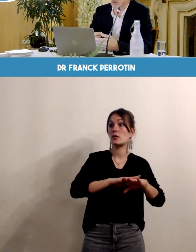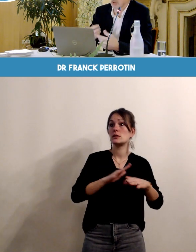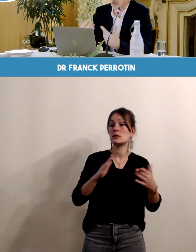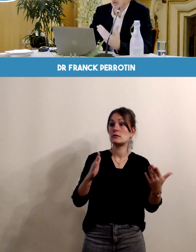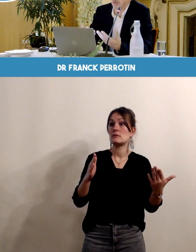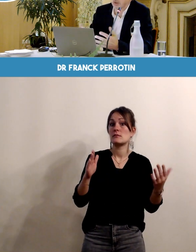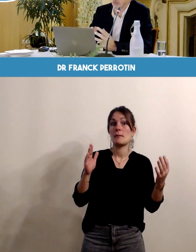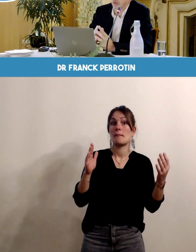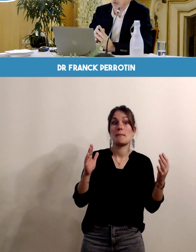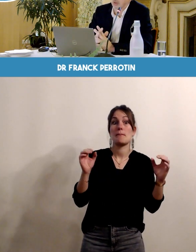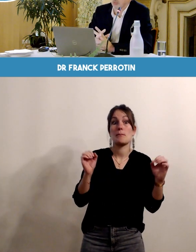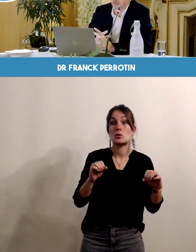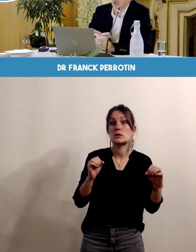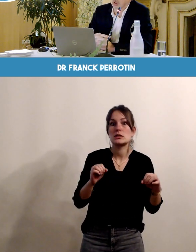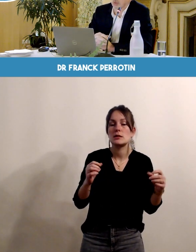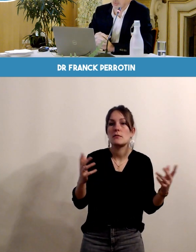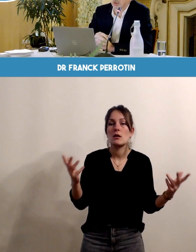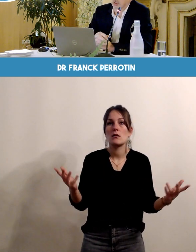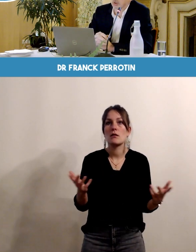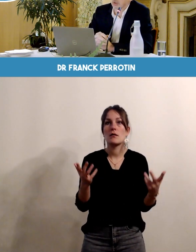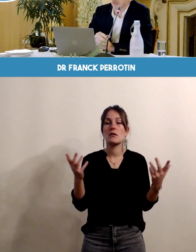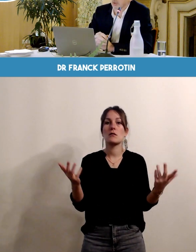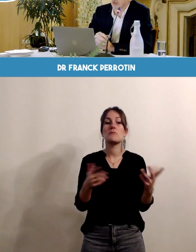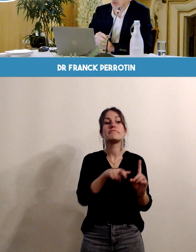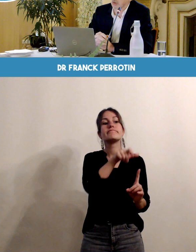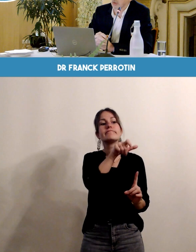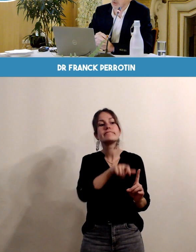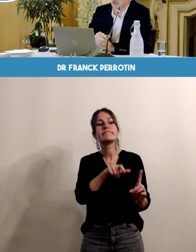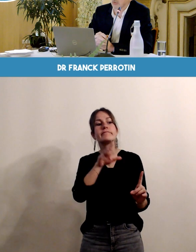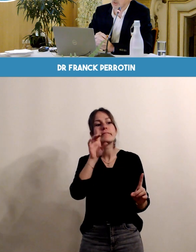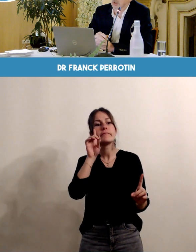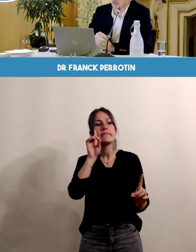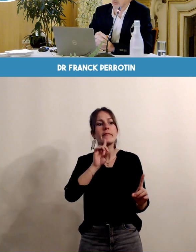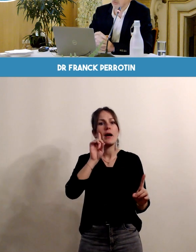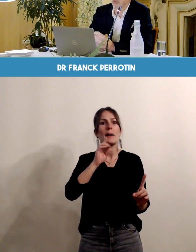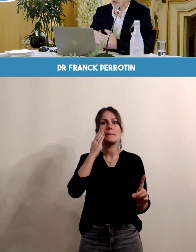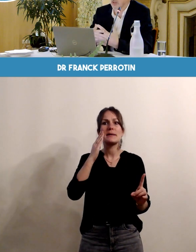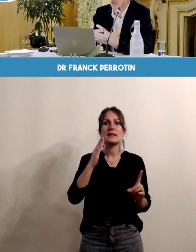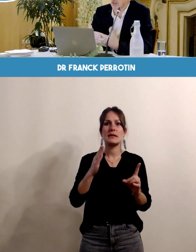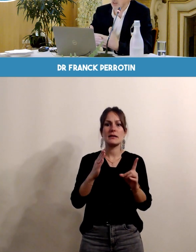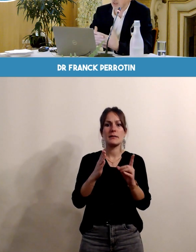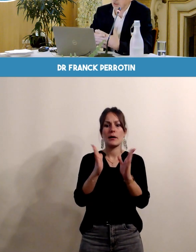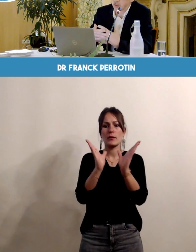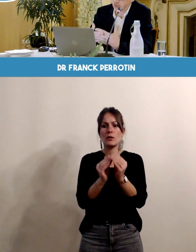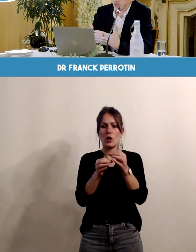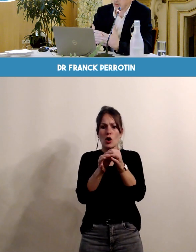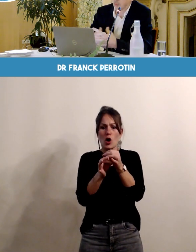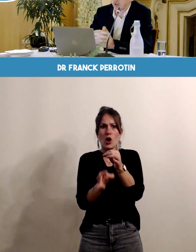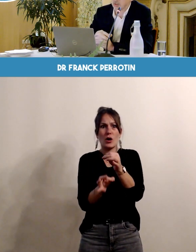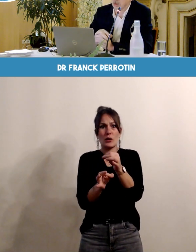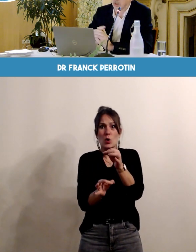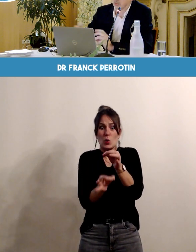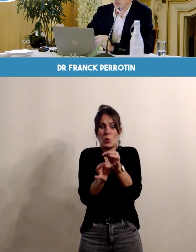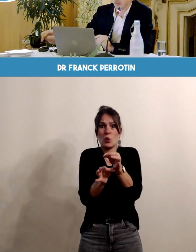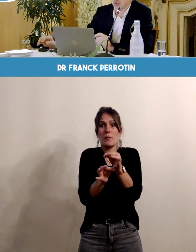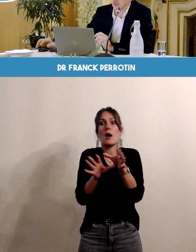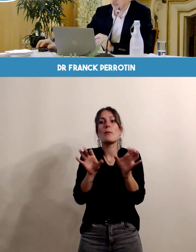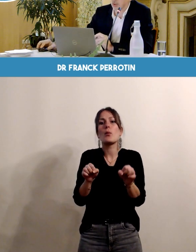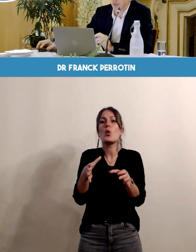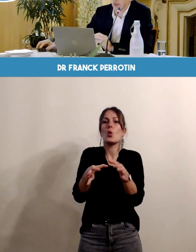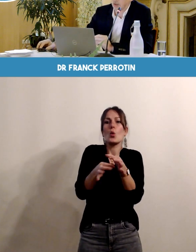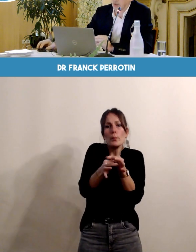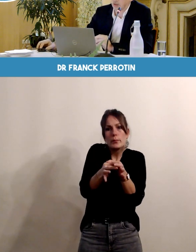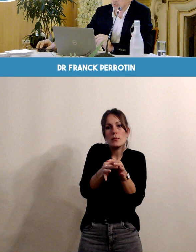possibilités avec pour les patientes qui ont vraiment des cols qui sont très très courts faire un cerclage mettre en place des traitements